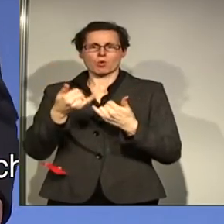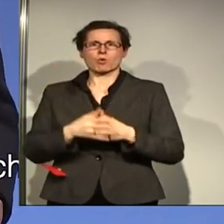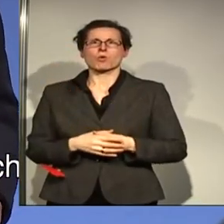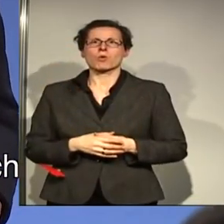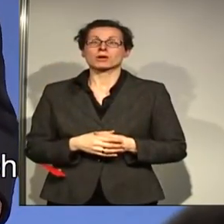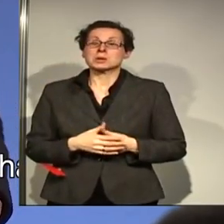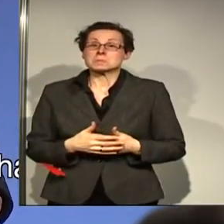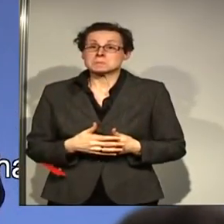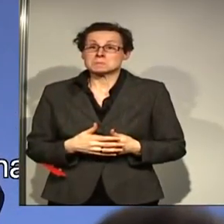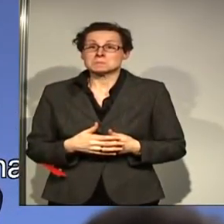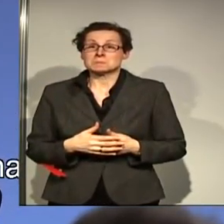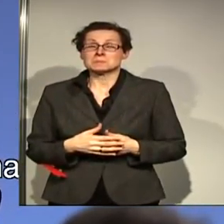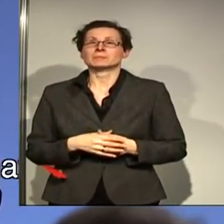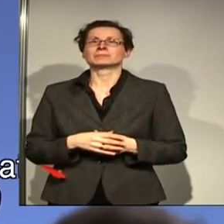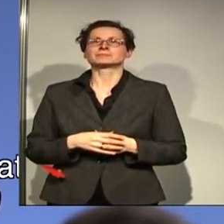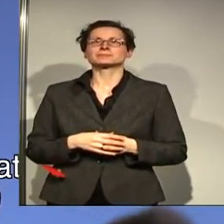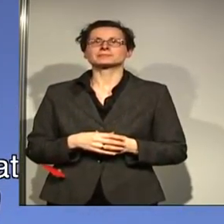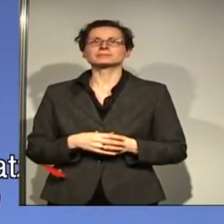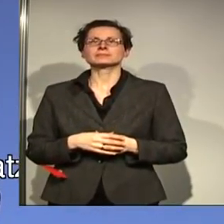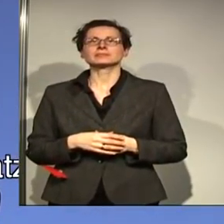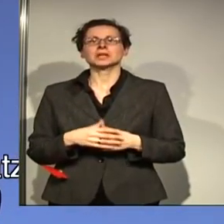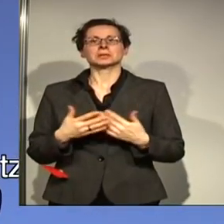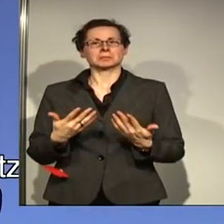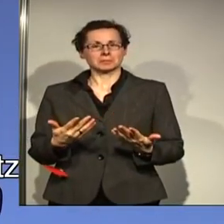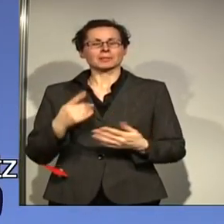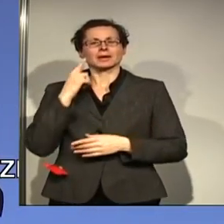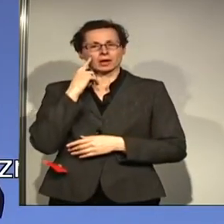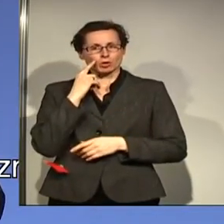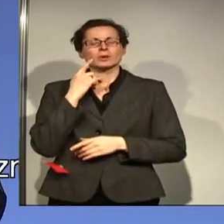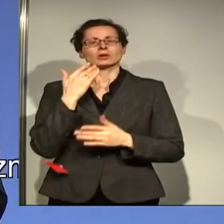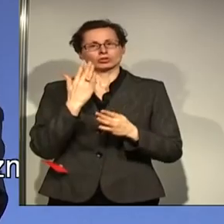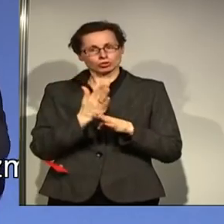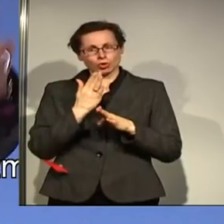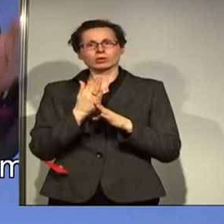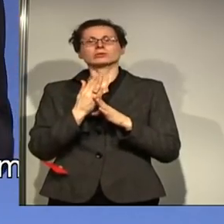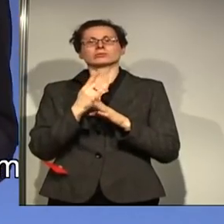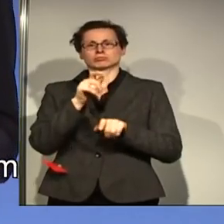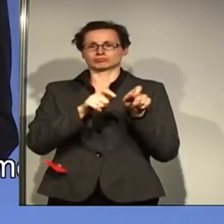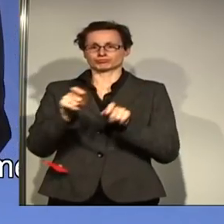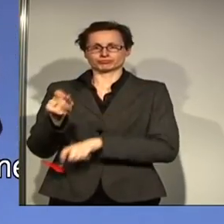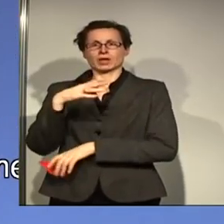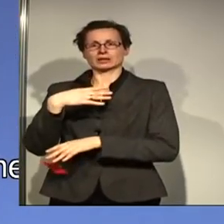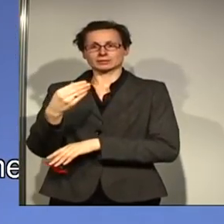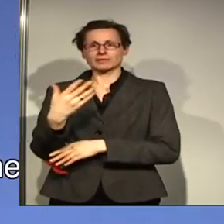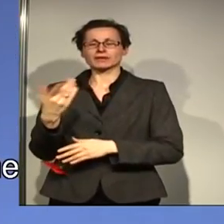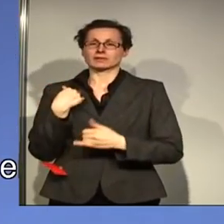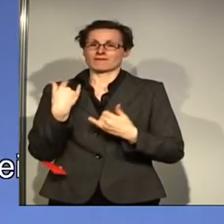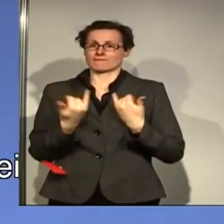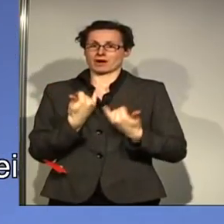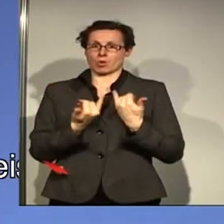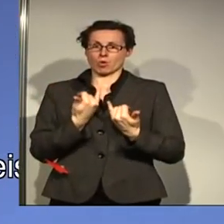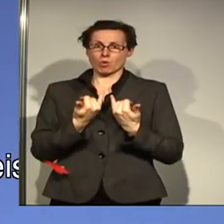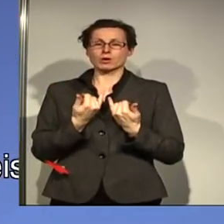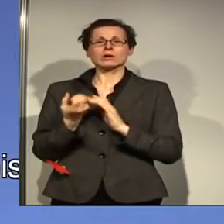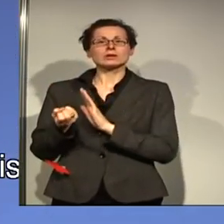Nun, liebe Genossinnen und Genossen, eines scheint aber inzwischen sehr normal zu sein. Eine Frau und Naturwissenschaftlerin in der